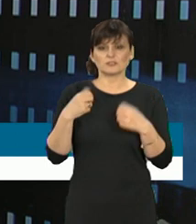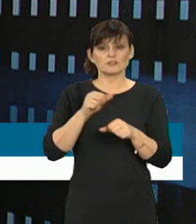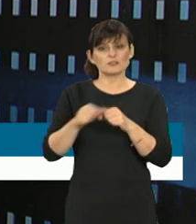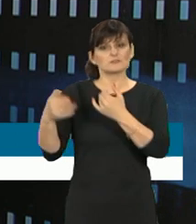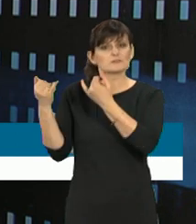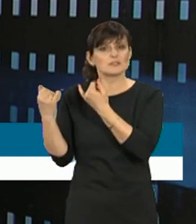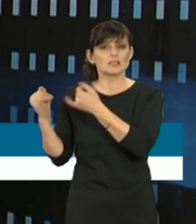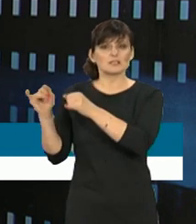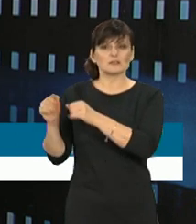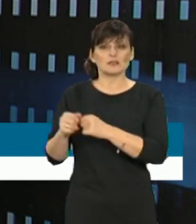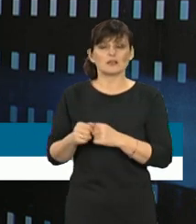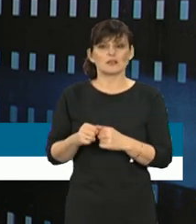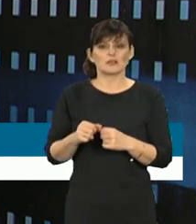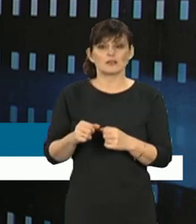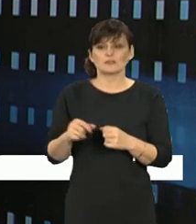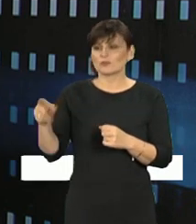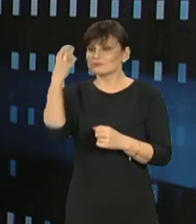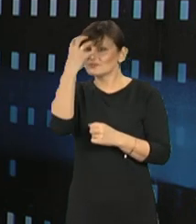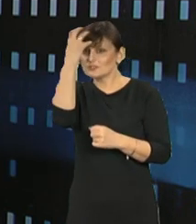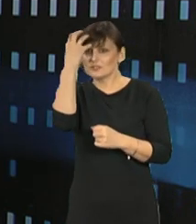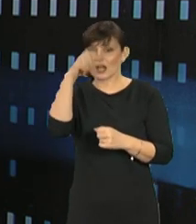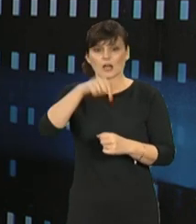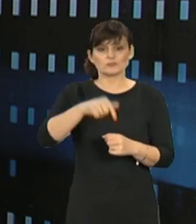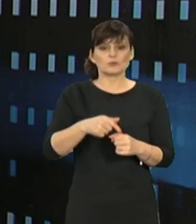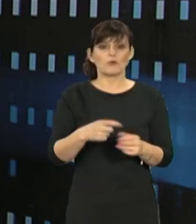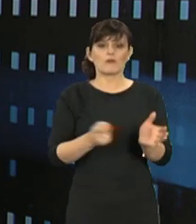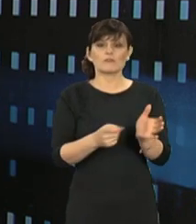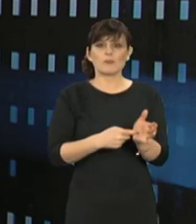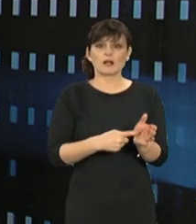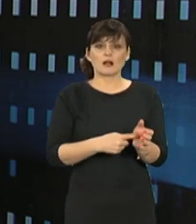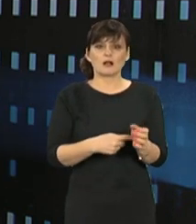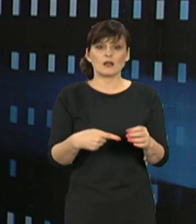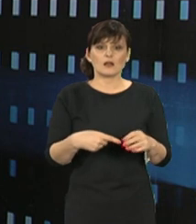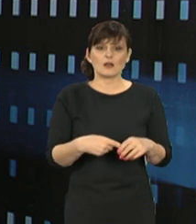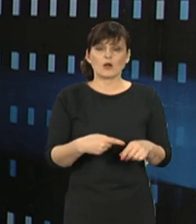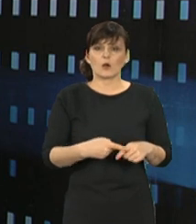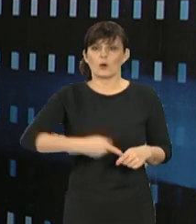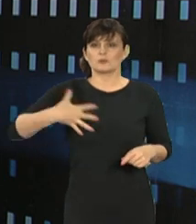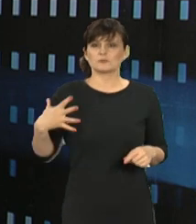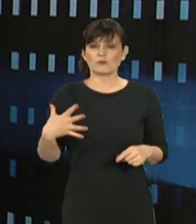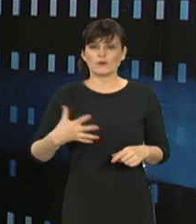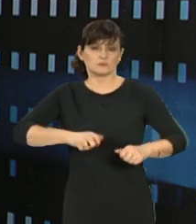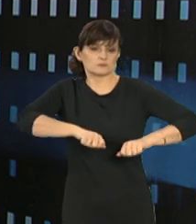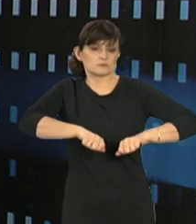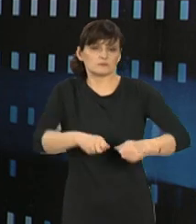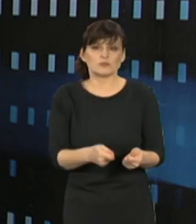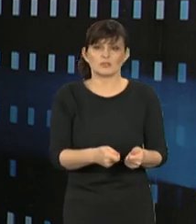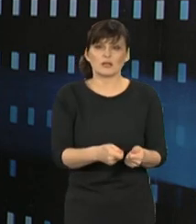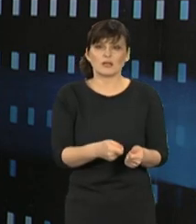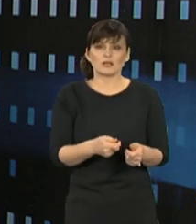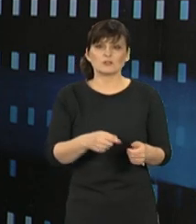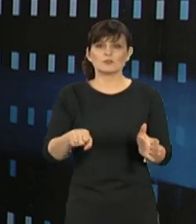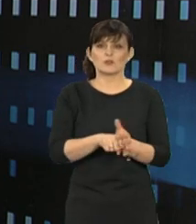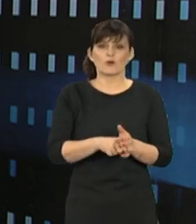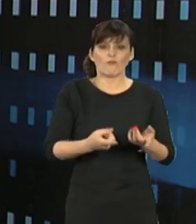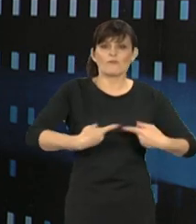jest, że tak powiem, dzika, a tutaj skłania się ich, zmusza się ich, łamie się je